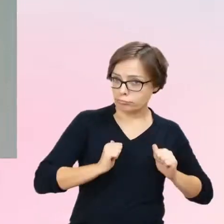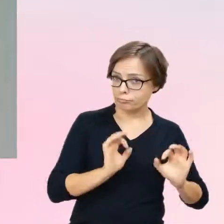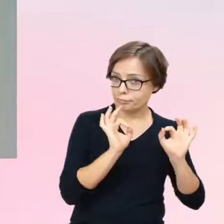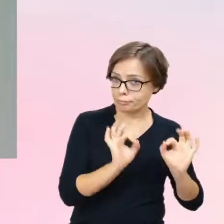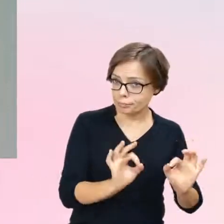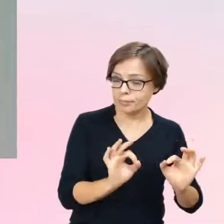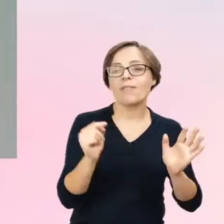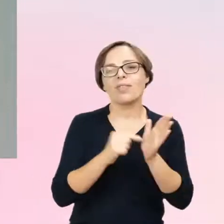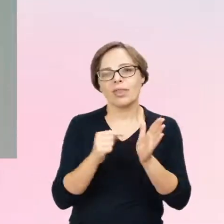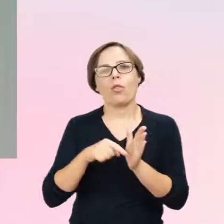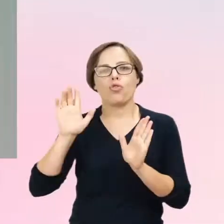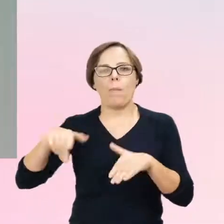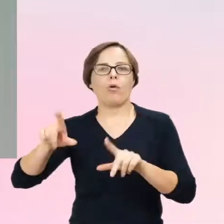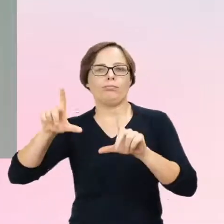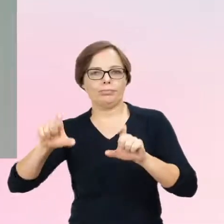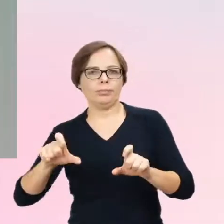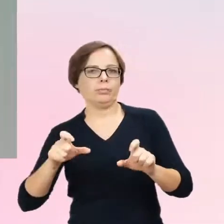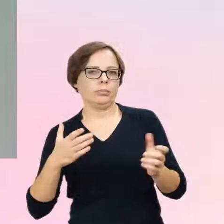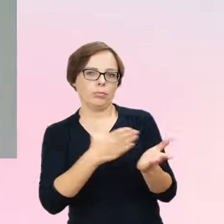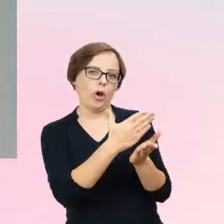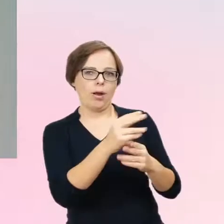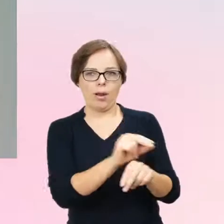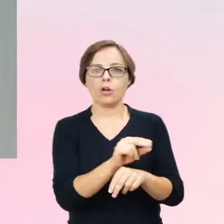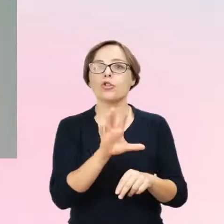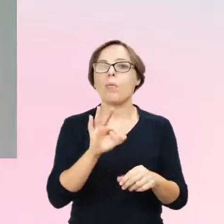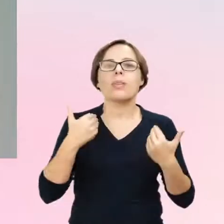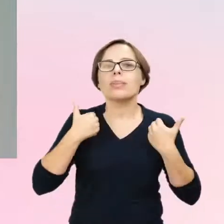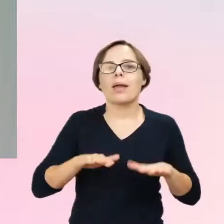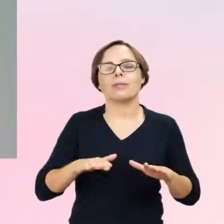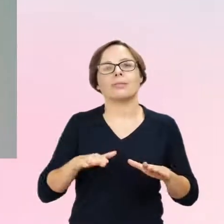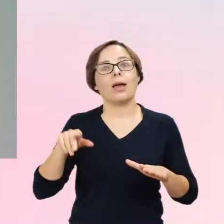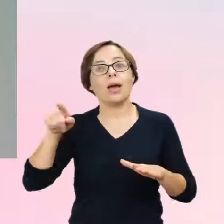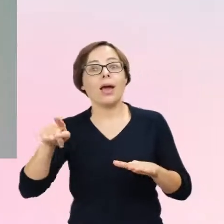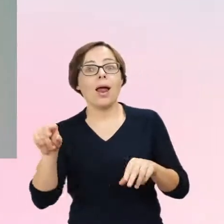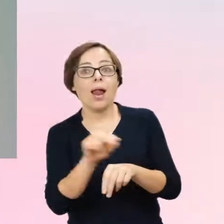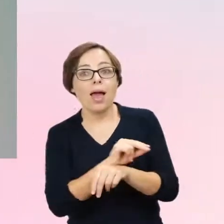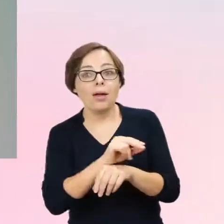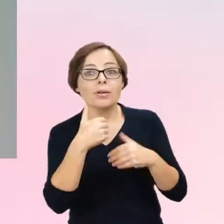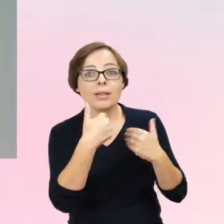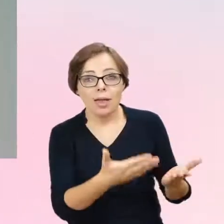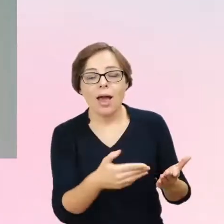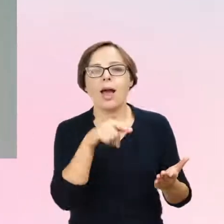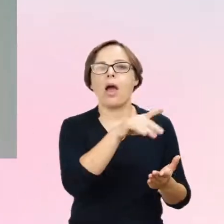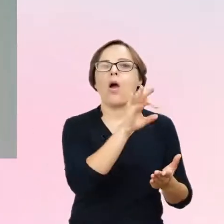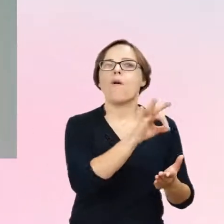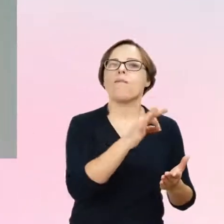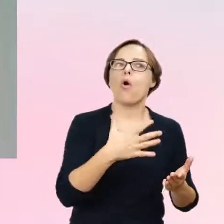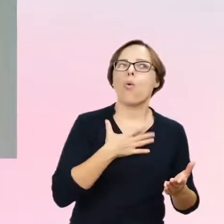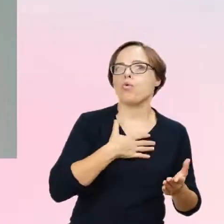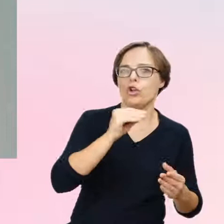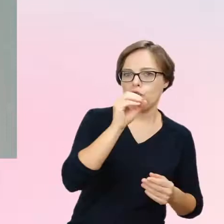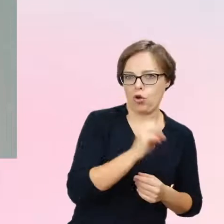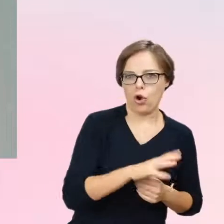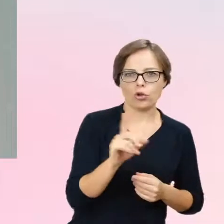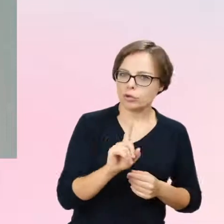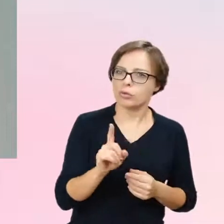interwencją nie pogorszyć swojego stanu, a właśnie żeby ona odniosła ten oczekiwany